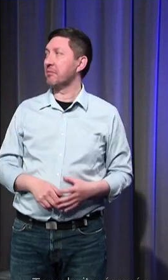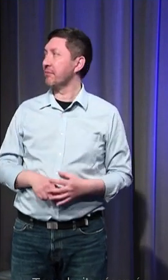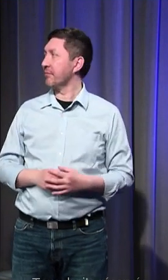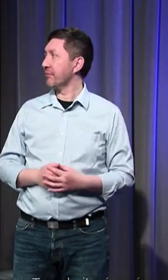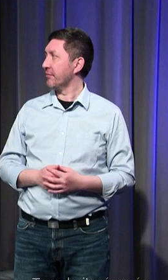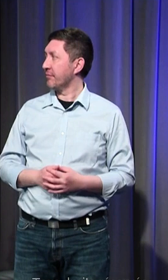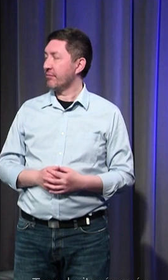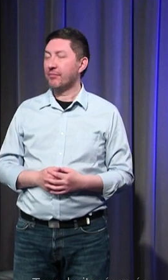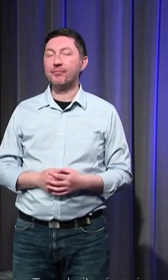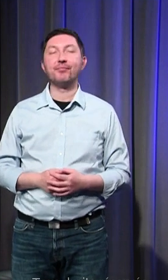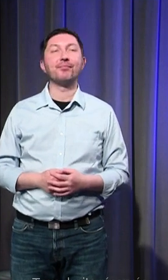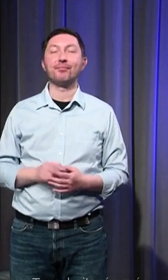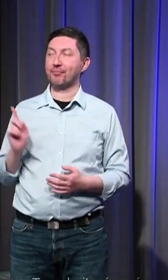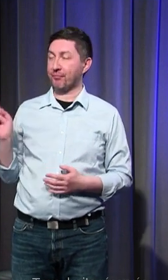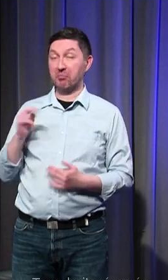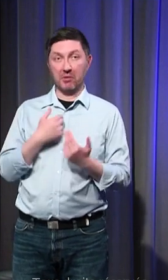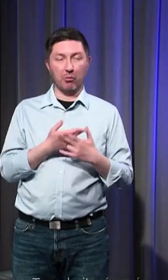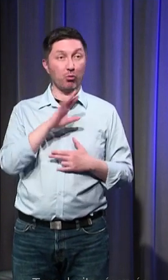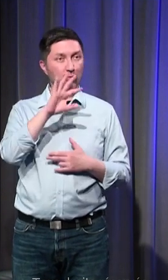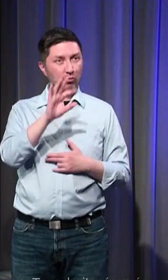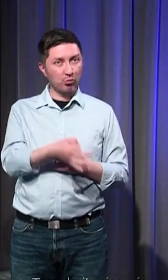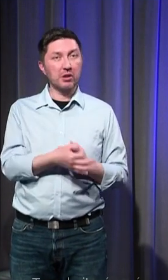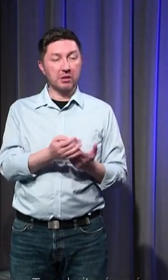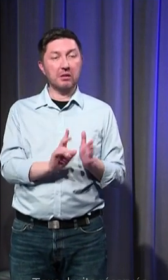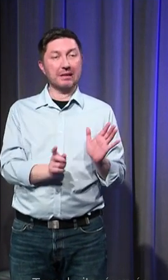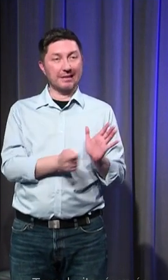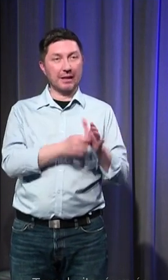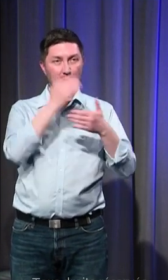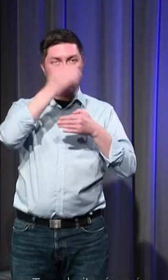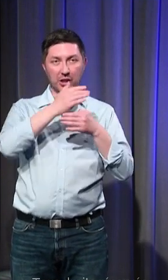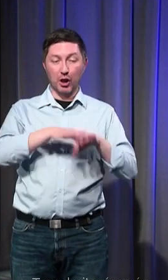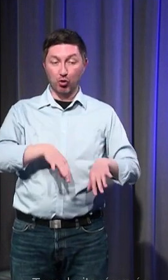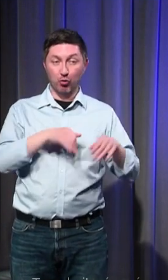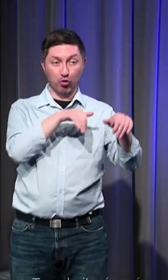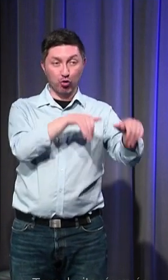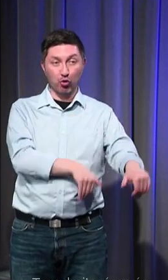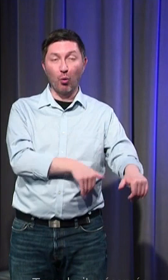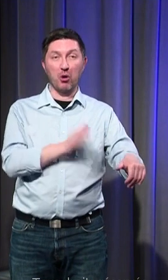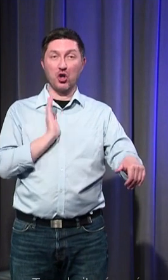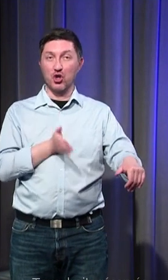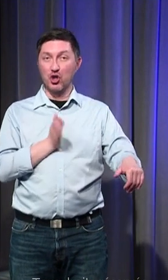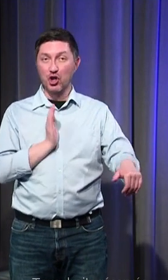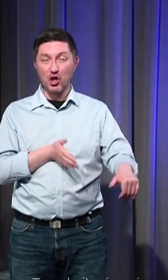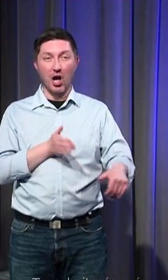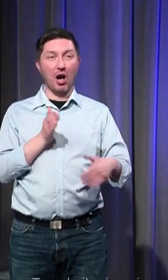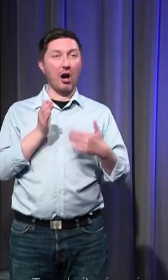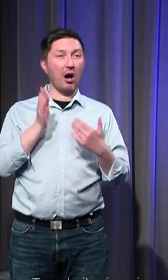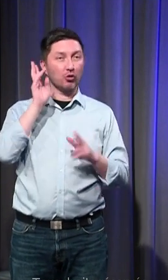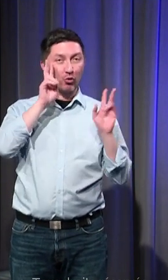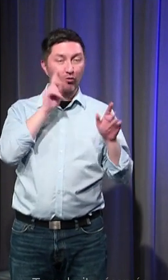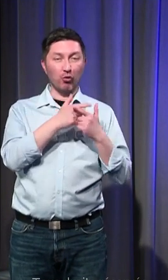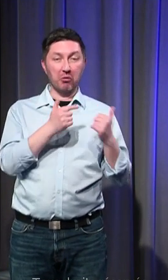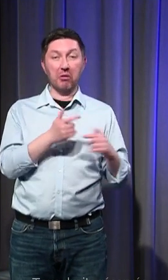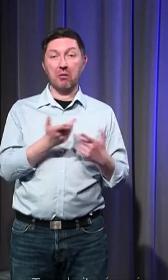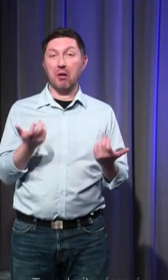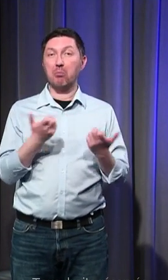alors on trouve des tombes d'animaux au Moyen-Âge des tombes de chiens des tombes de chevaux Childéric a été enterré avec tous ces animaux